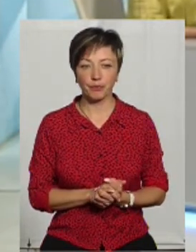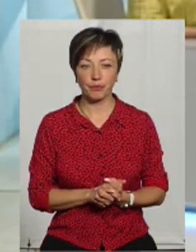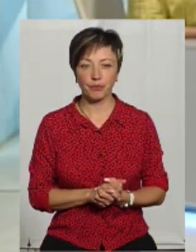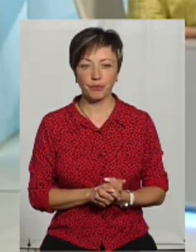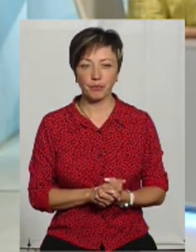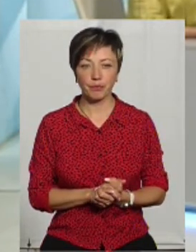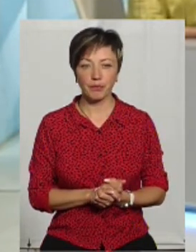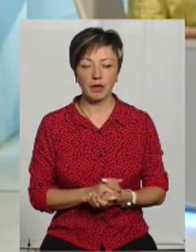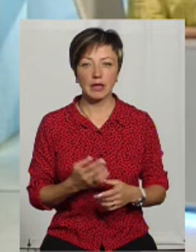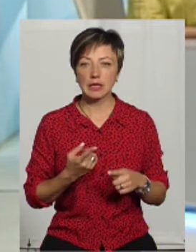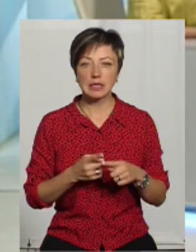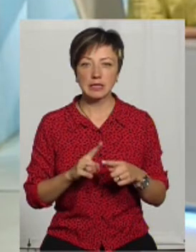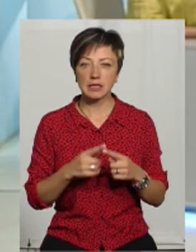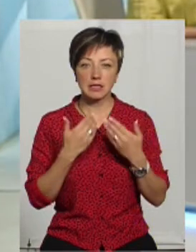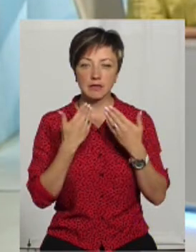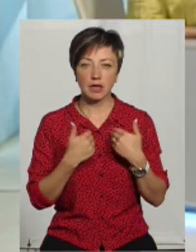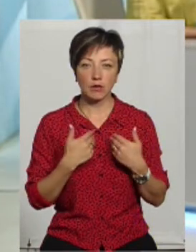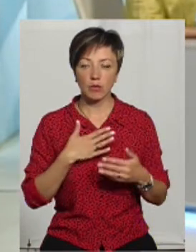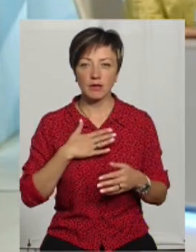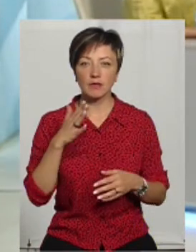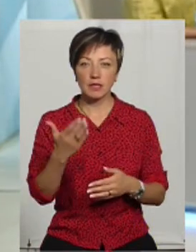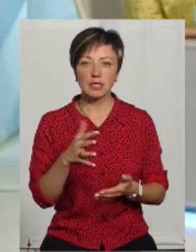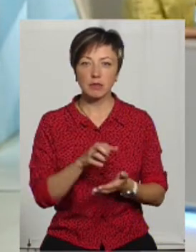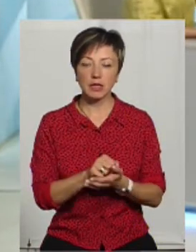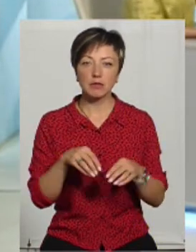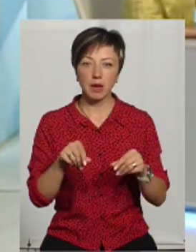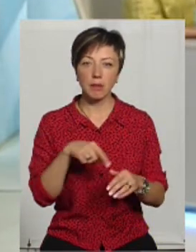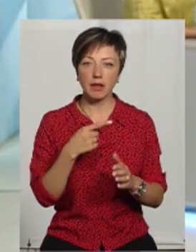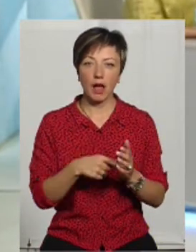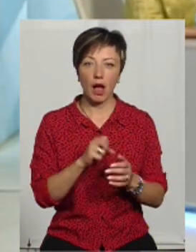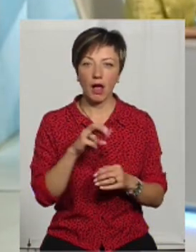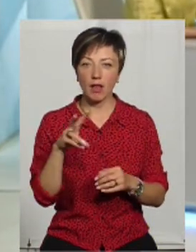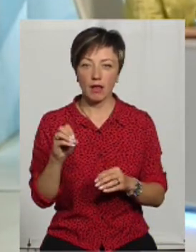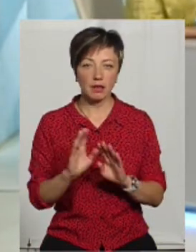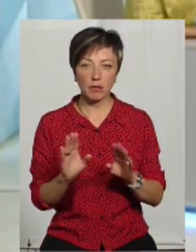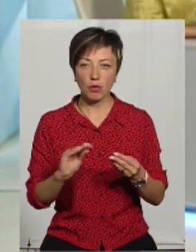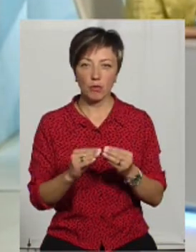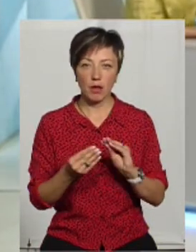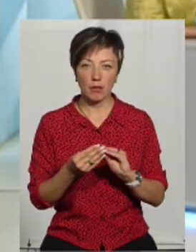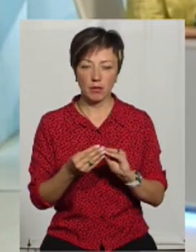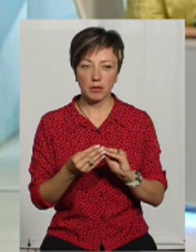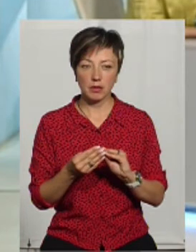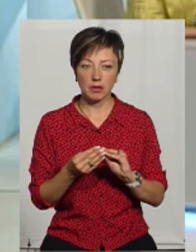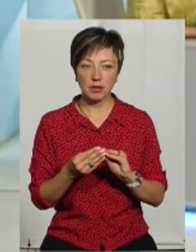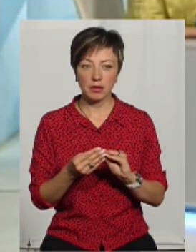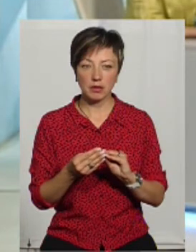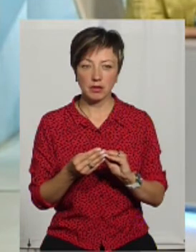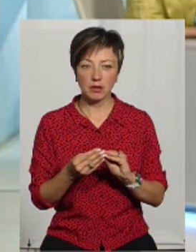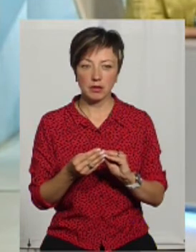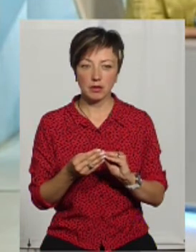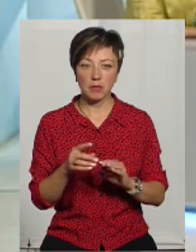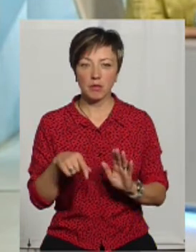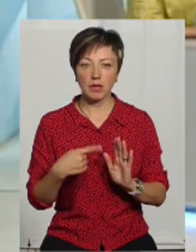Це не до мене. Такі звернення надходять. Ви займаєтеся земельними питаннями, але не саме оцими